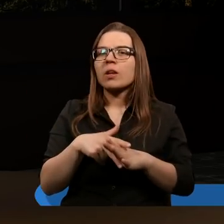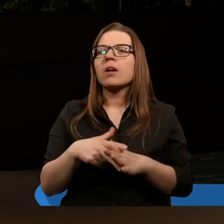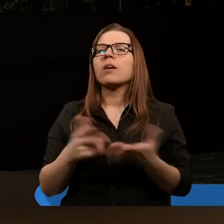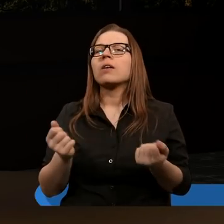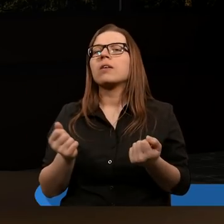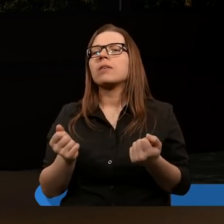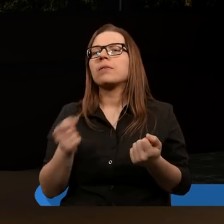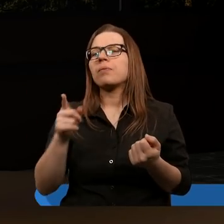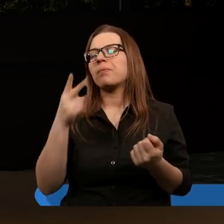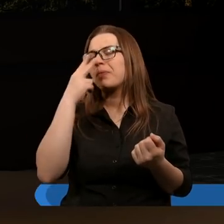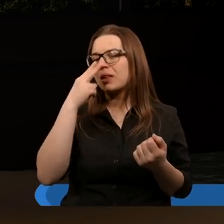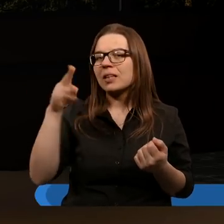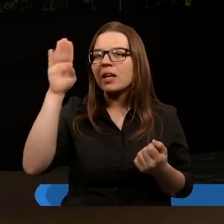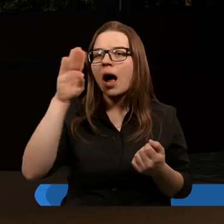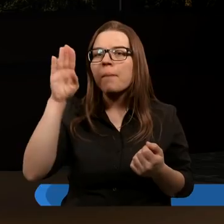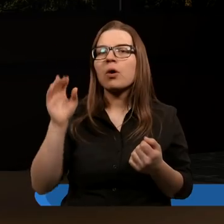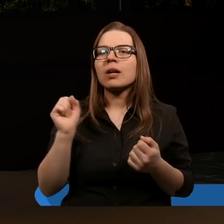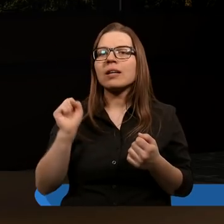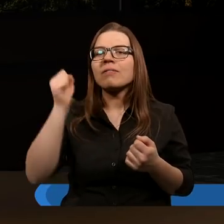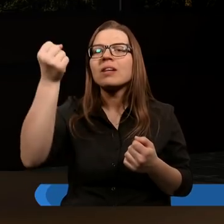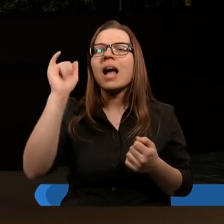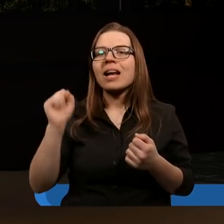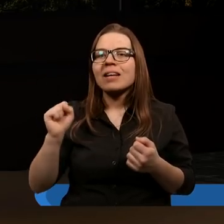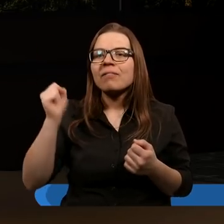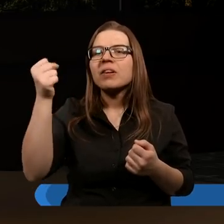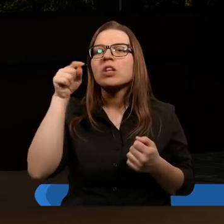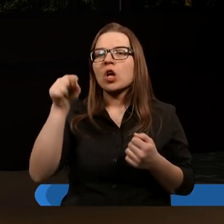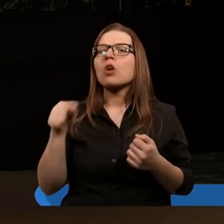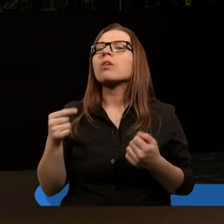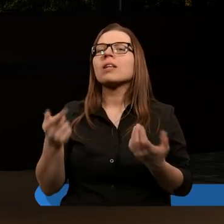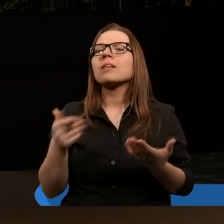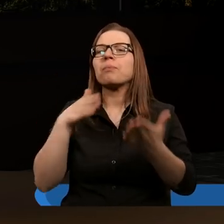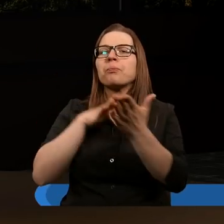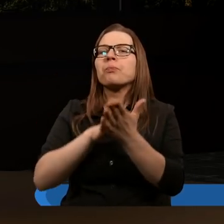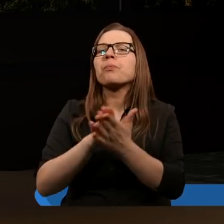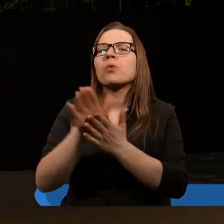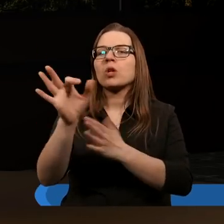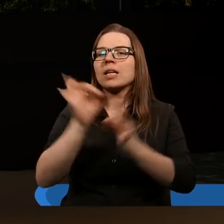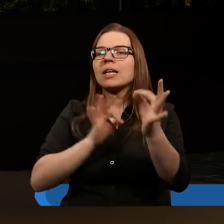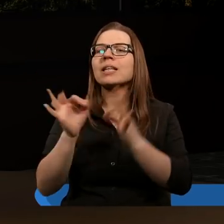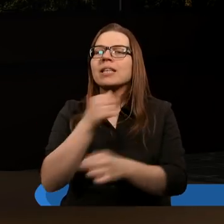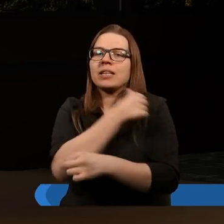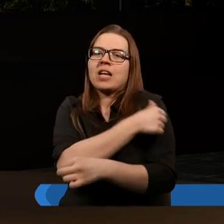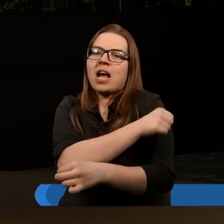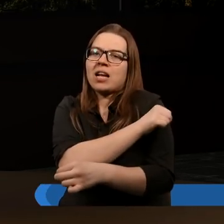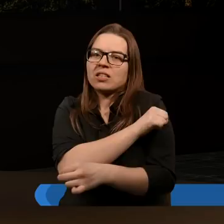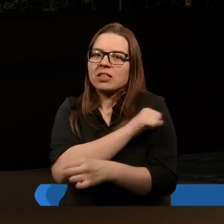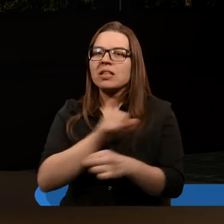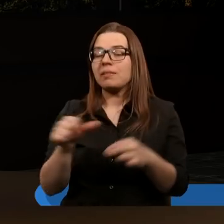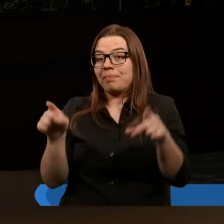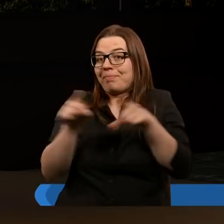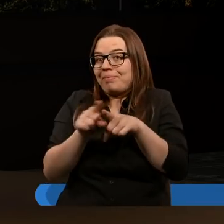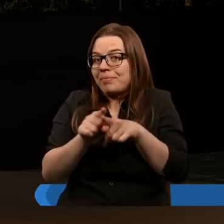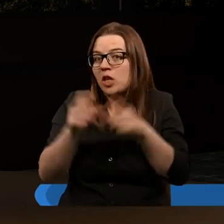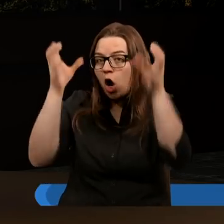jest wizja Boga i tego zwycięskiego, iż za który zwyciężył. Bo to jest sam początek historii chrześcijaństwa. Więc zarówno